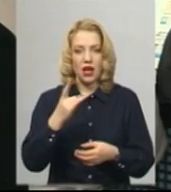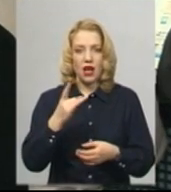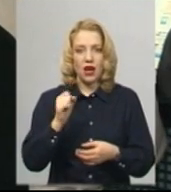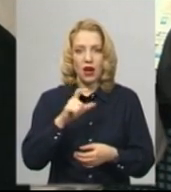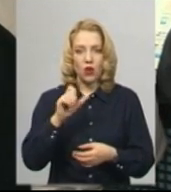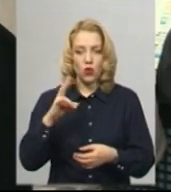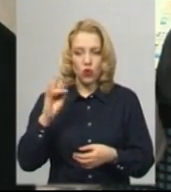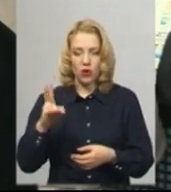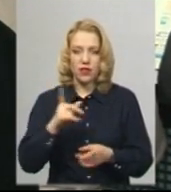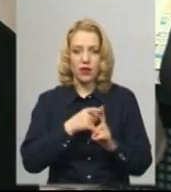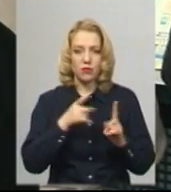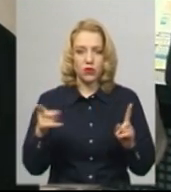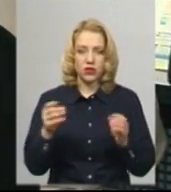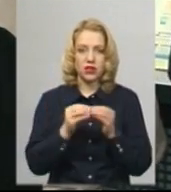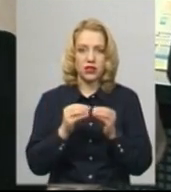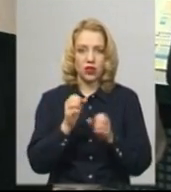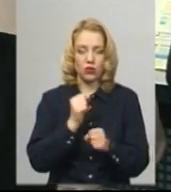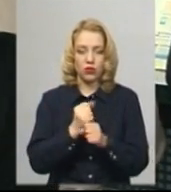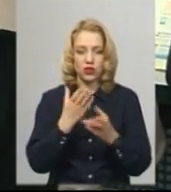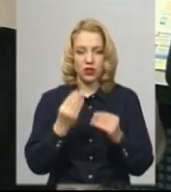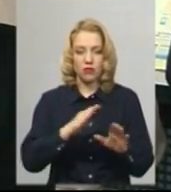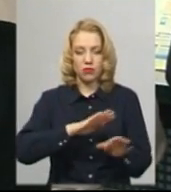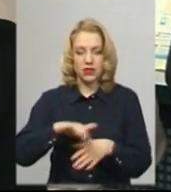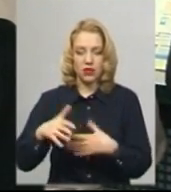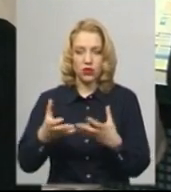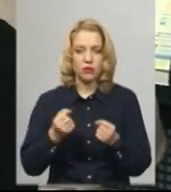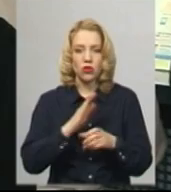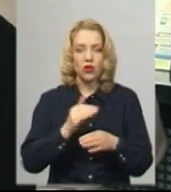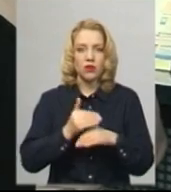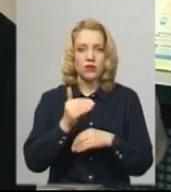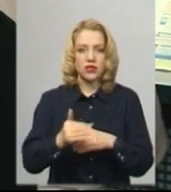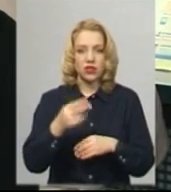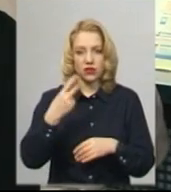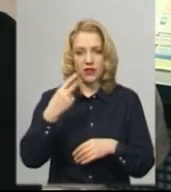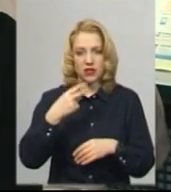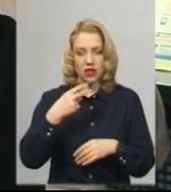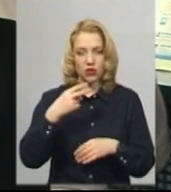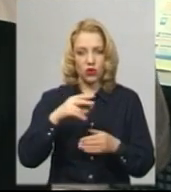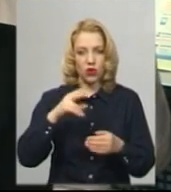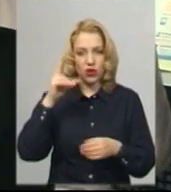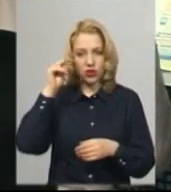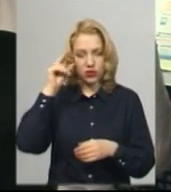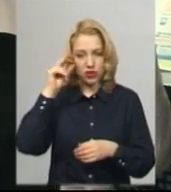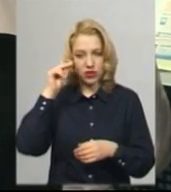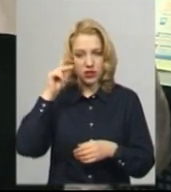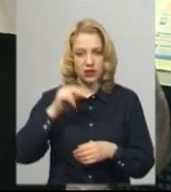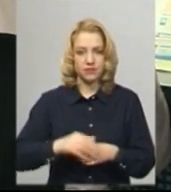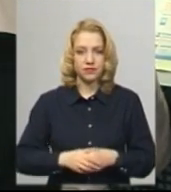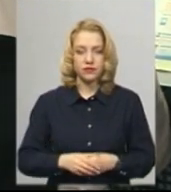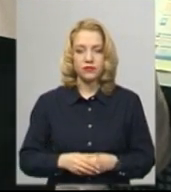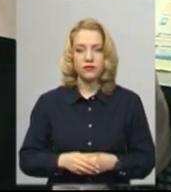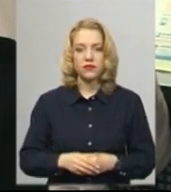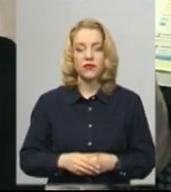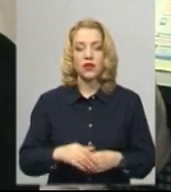енергію на протязі 10 робочих днів після отримання, але не пізніше 20-го календарного дня наступного розрахункового періоду.